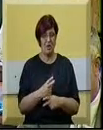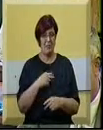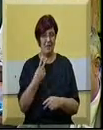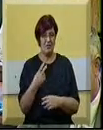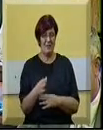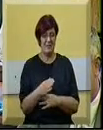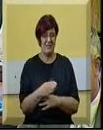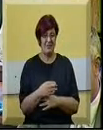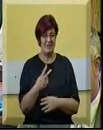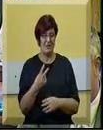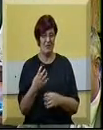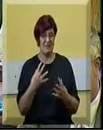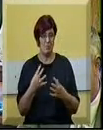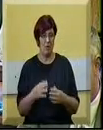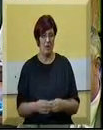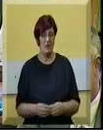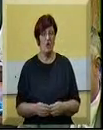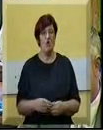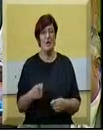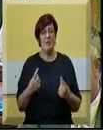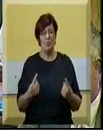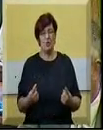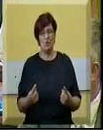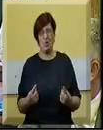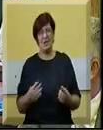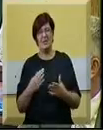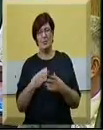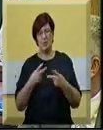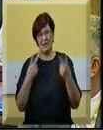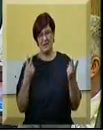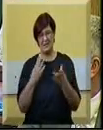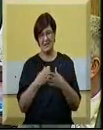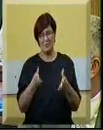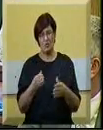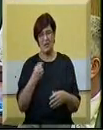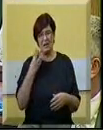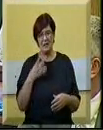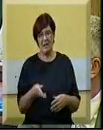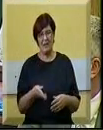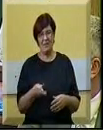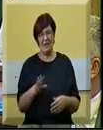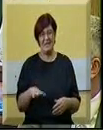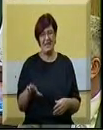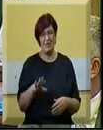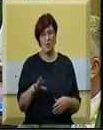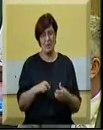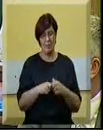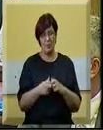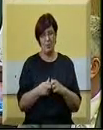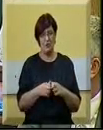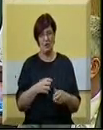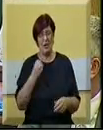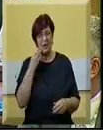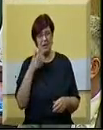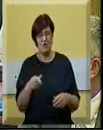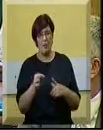dve zastave, dva simbola. Ona postoji, da budem jasna, samo onda kada je ta teritorija sporna, kada je to